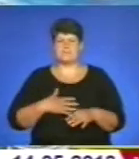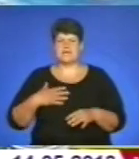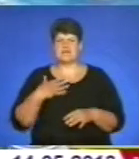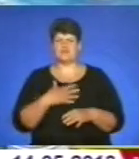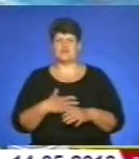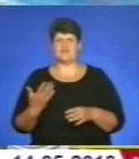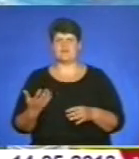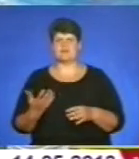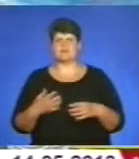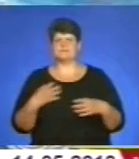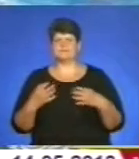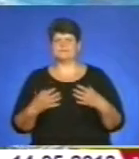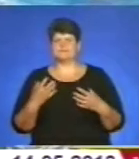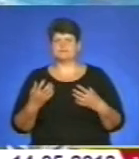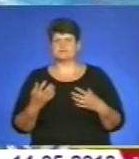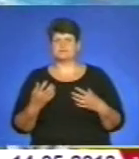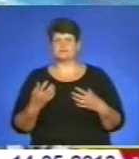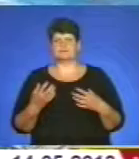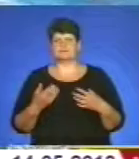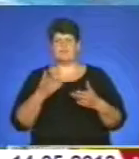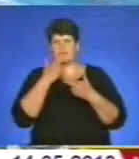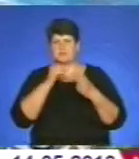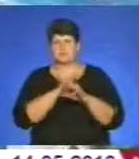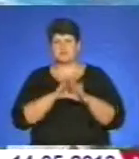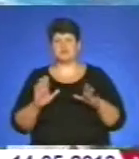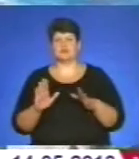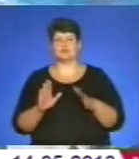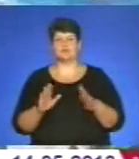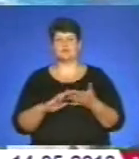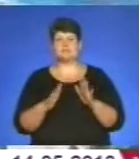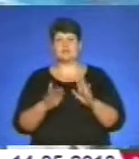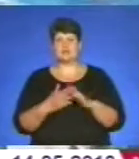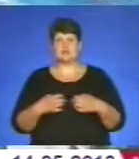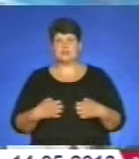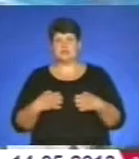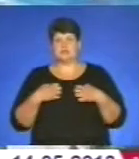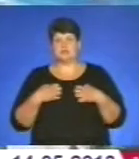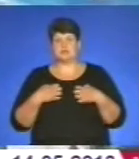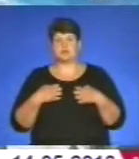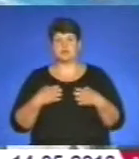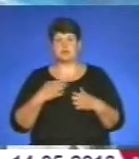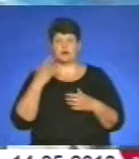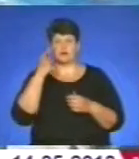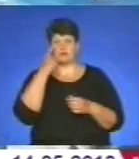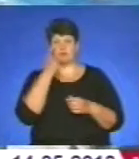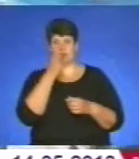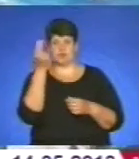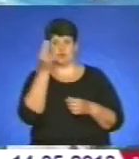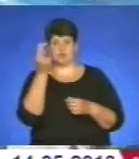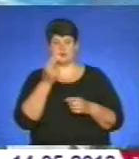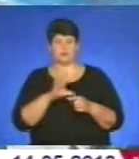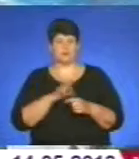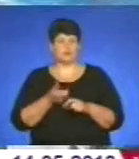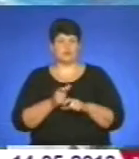незвичної обстановки і страху. От я, коли малювала його очі, я відчувала страх дуже